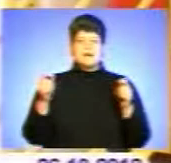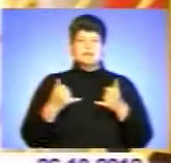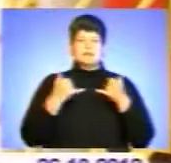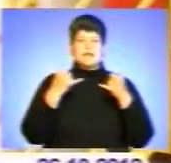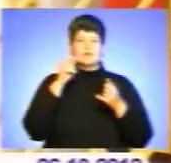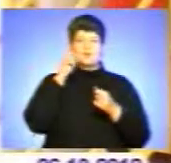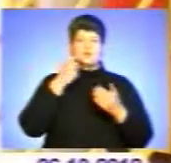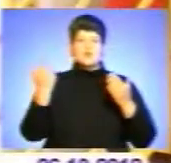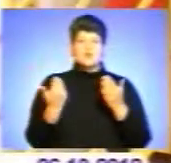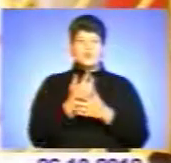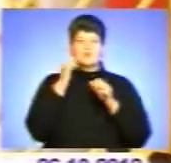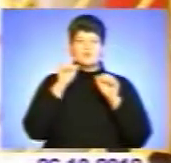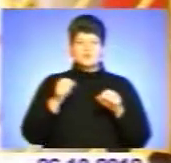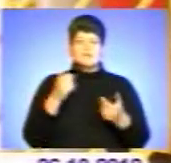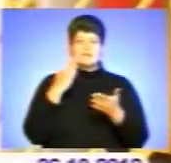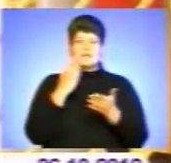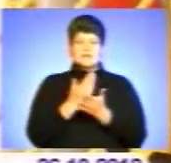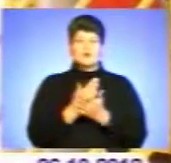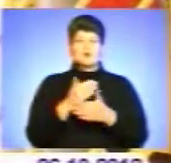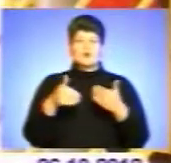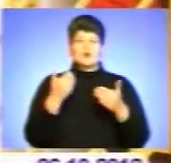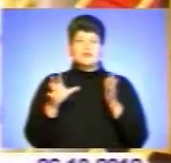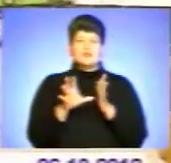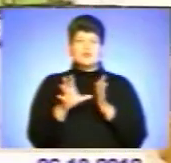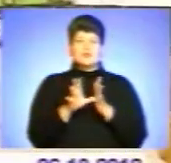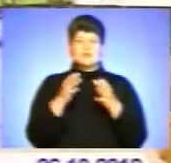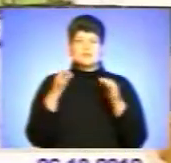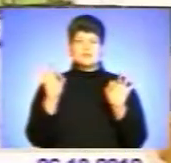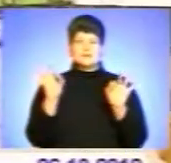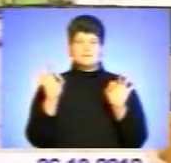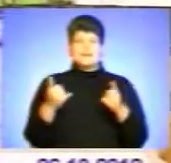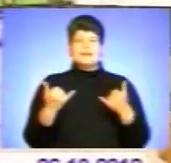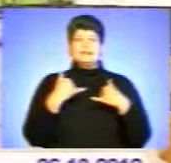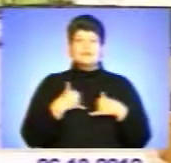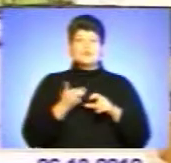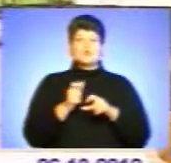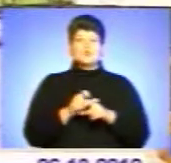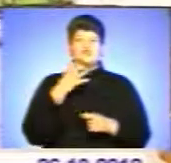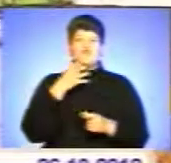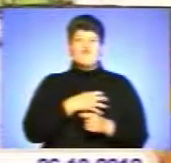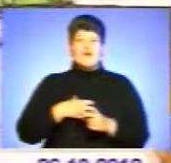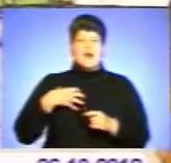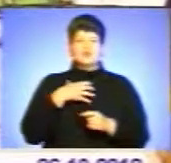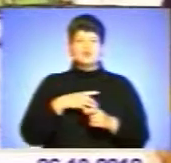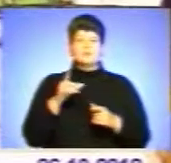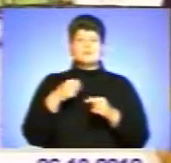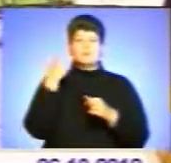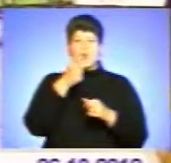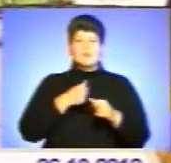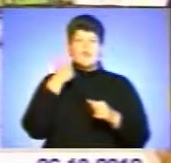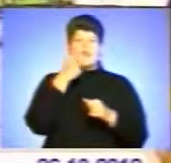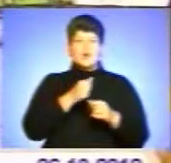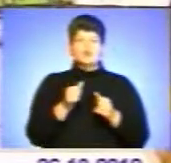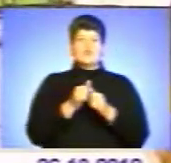нові можливості та є кроком до енергетичної незалежності. Для нас дуже важливо, щоб ми з року в року